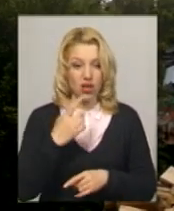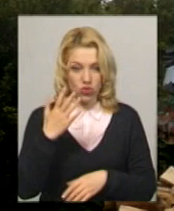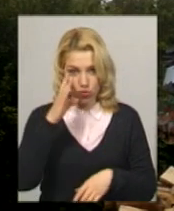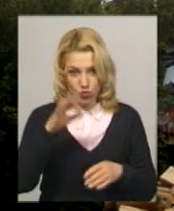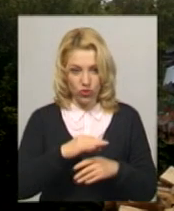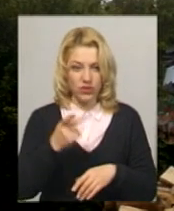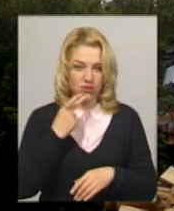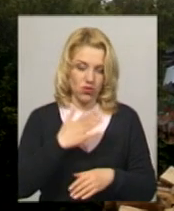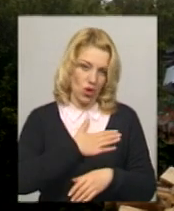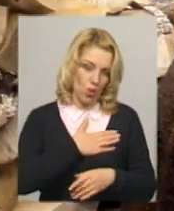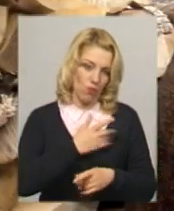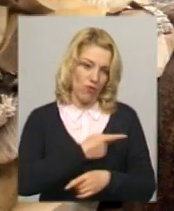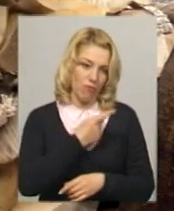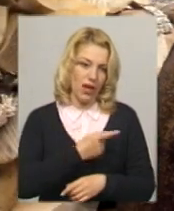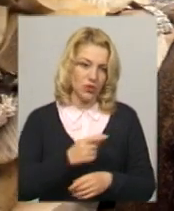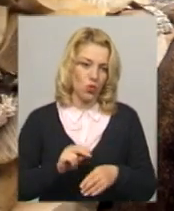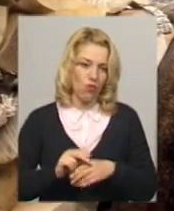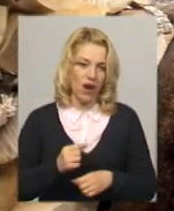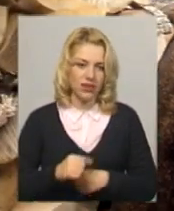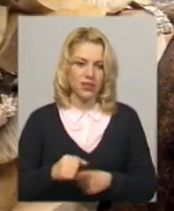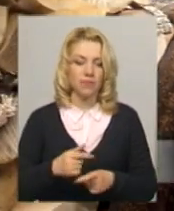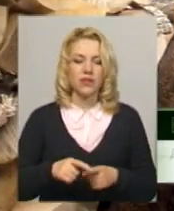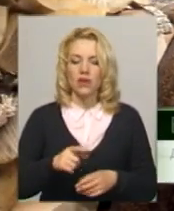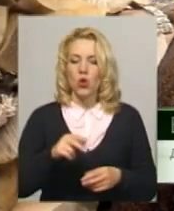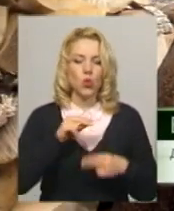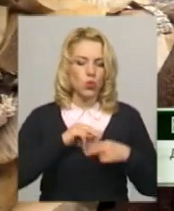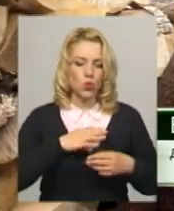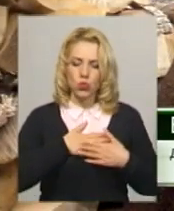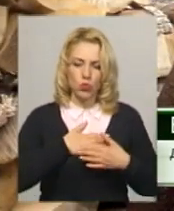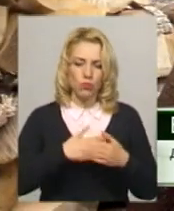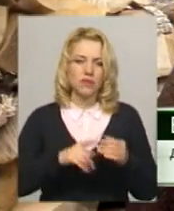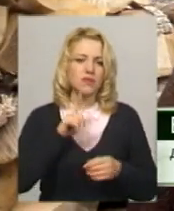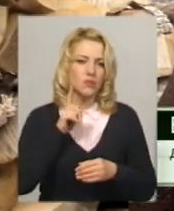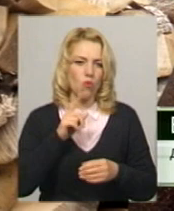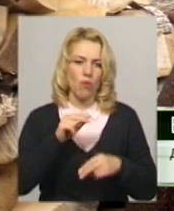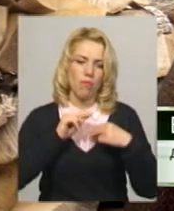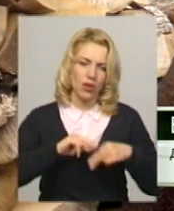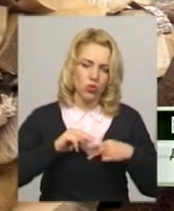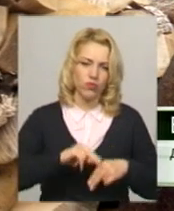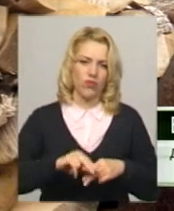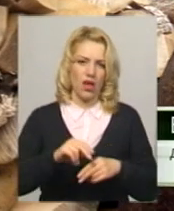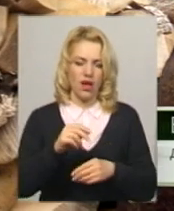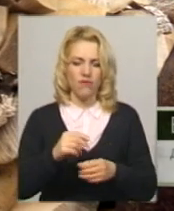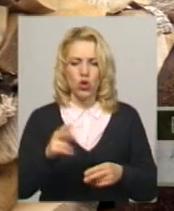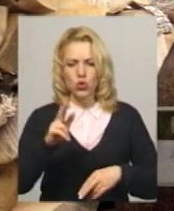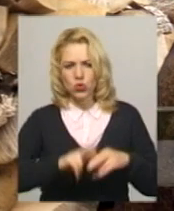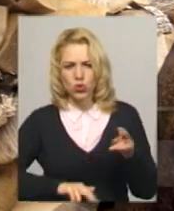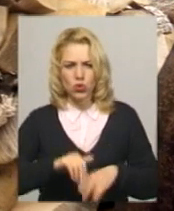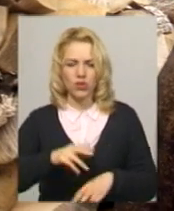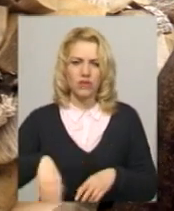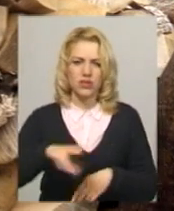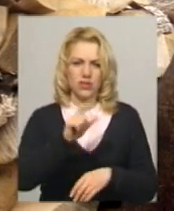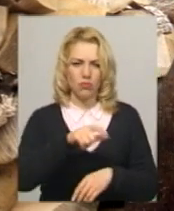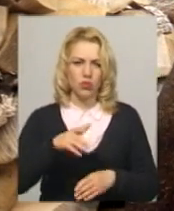завжди любив майструвати. Він був трудолюбів, з молоду, працював, трудився, строїв, всім людям